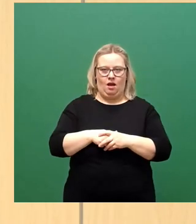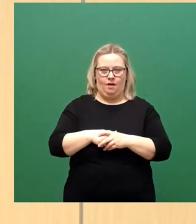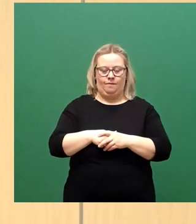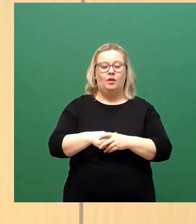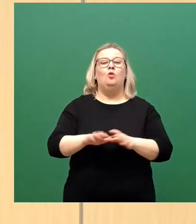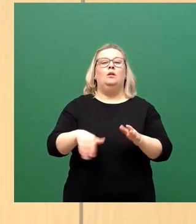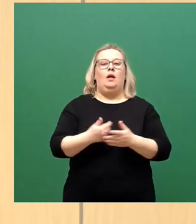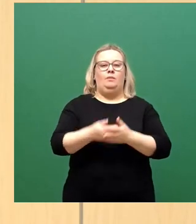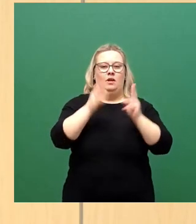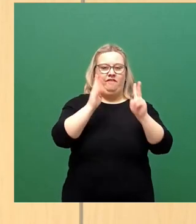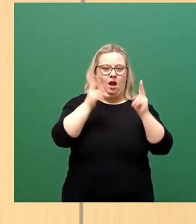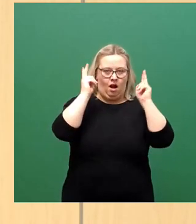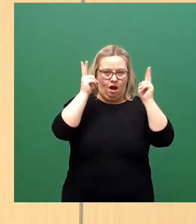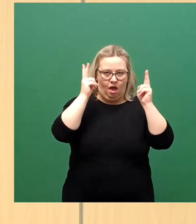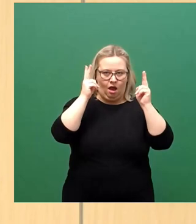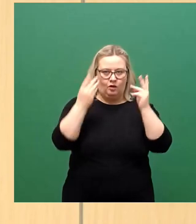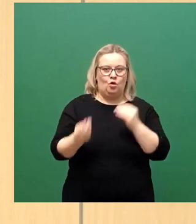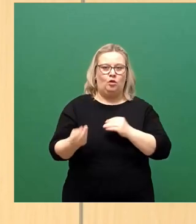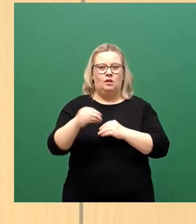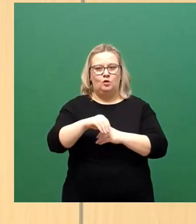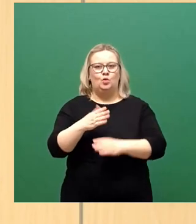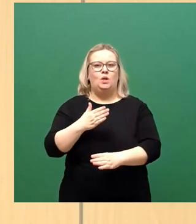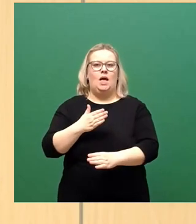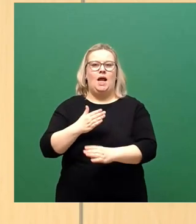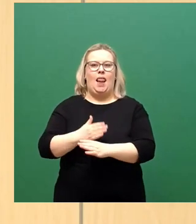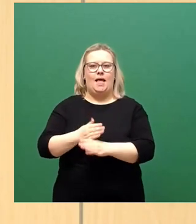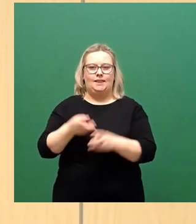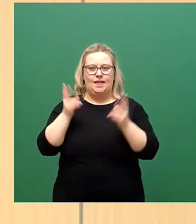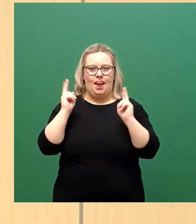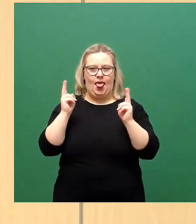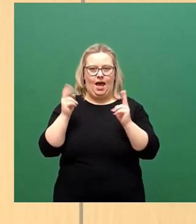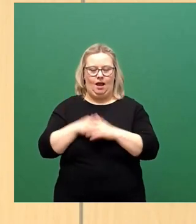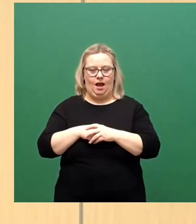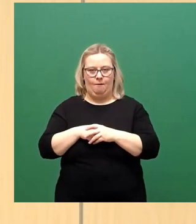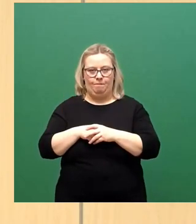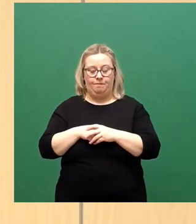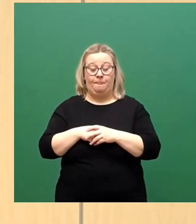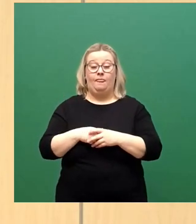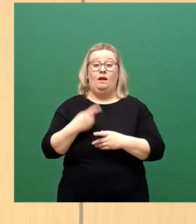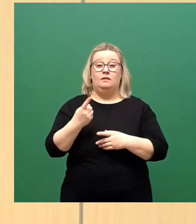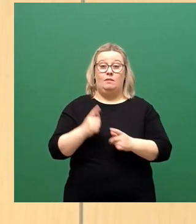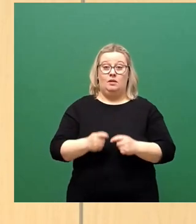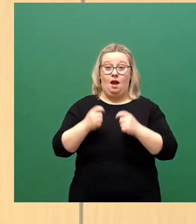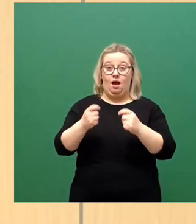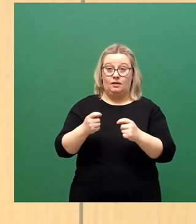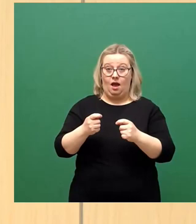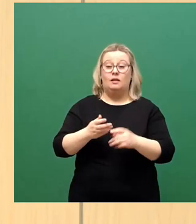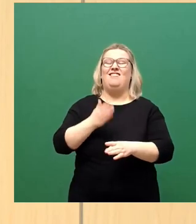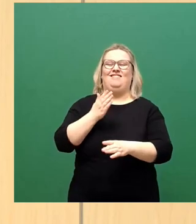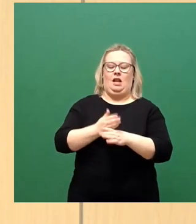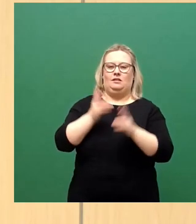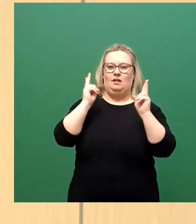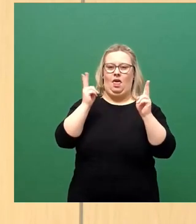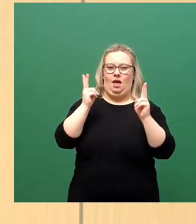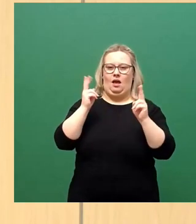zusätzlich noch die Funktion eines Klassenlehrers. Jetzt schreiben Sie in Ihren Antrag, dass die Klassenlehrer nicht belastet werden